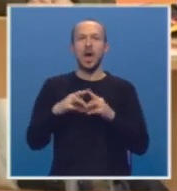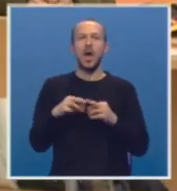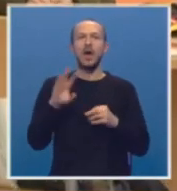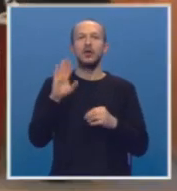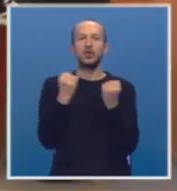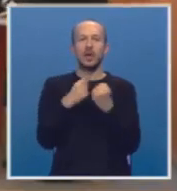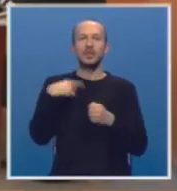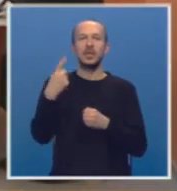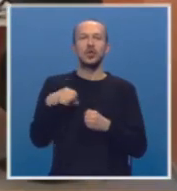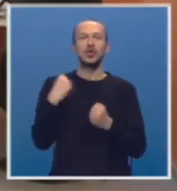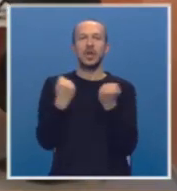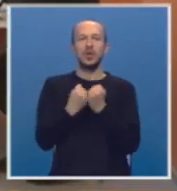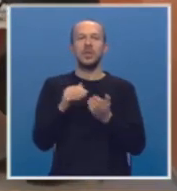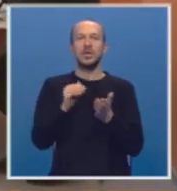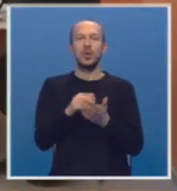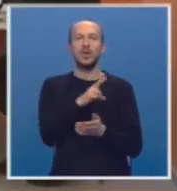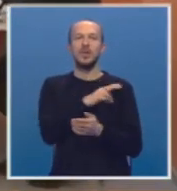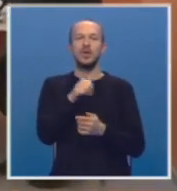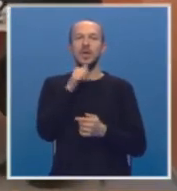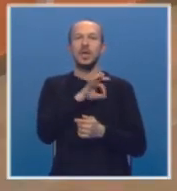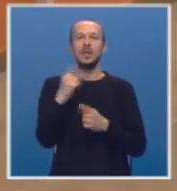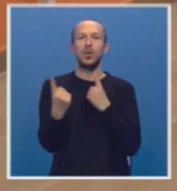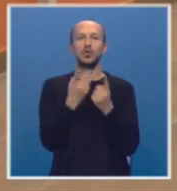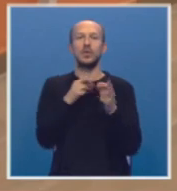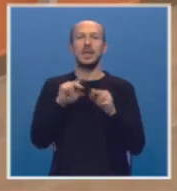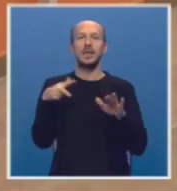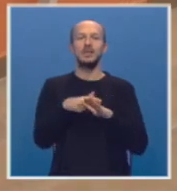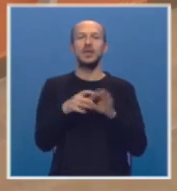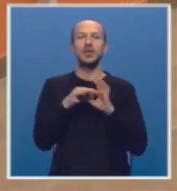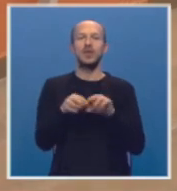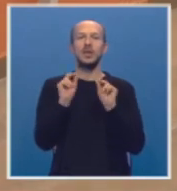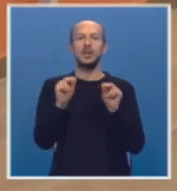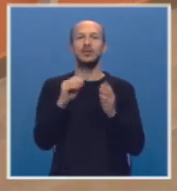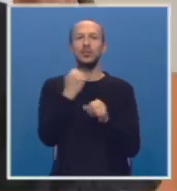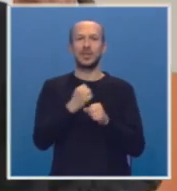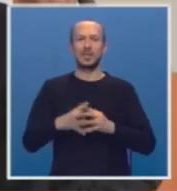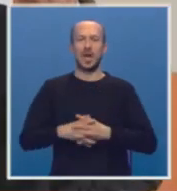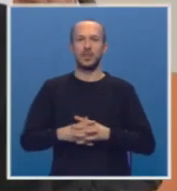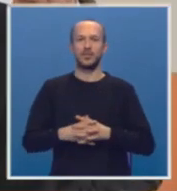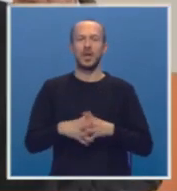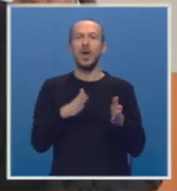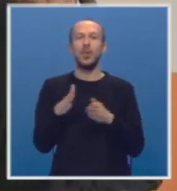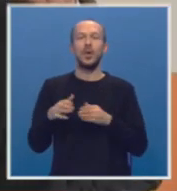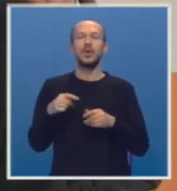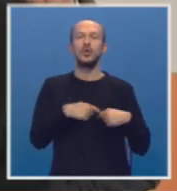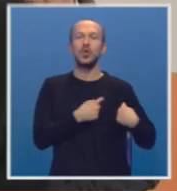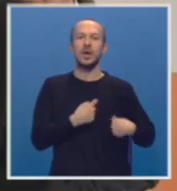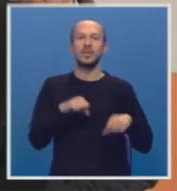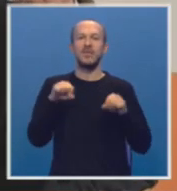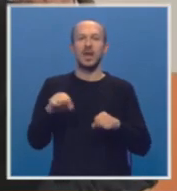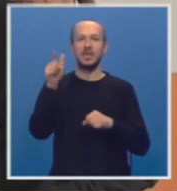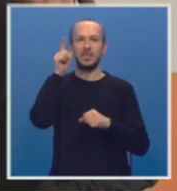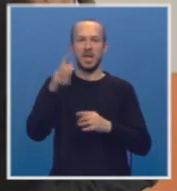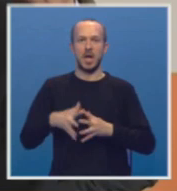školarci do sljedeće školske godine trebali imati idealne uslove za nesmetano odvijanje nastavnog procesa. Pored donacije vlade